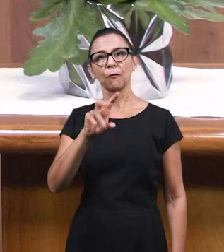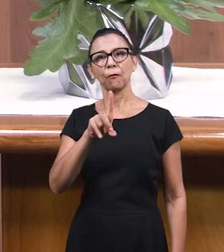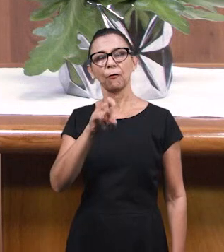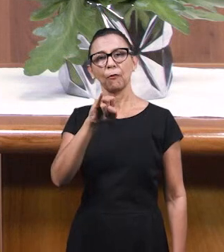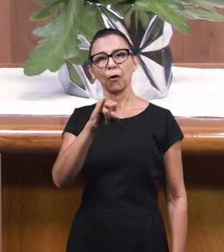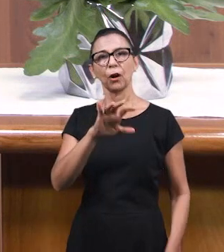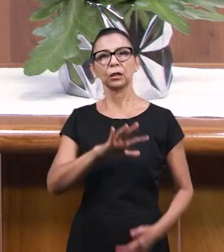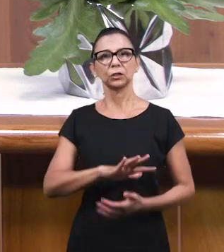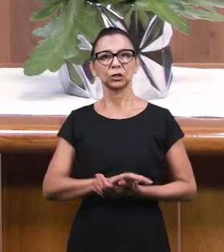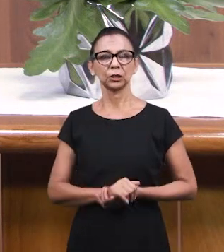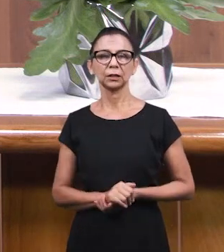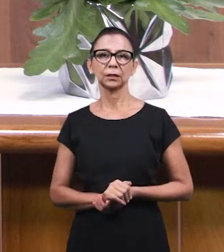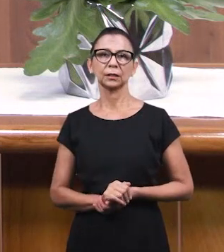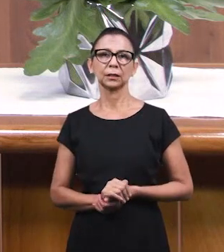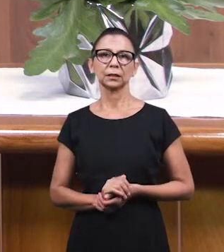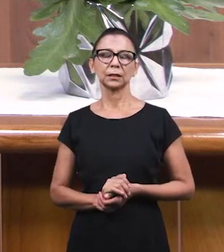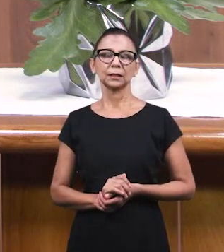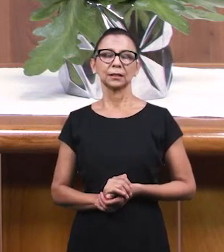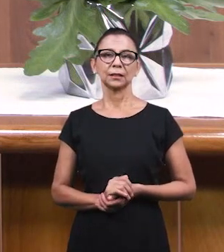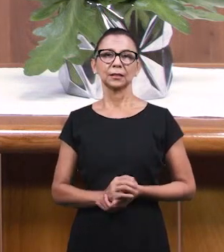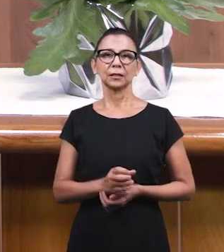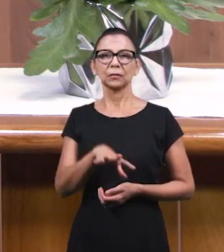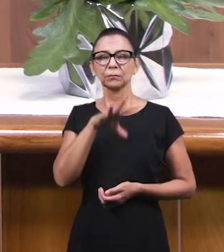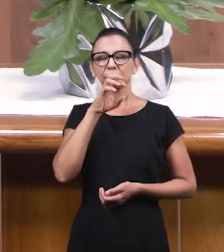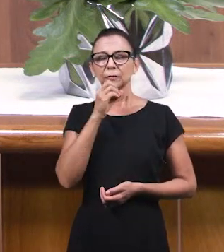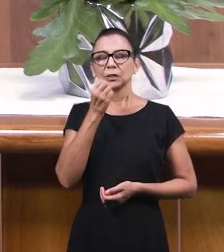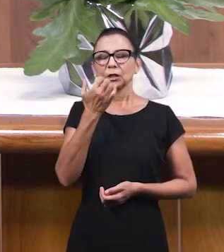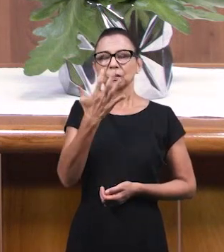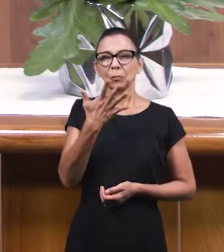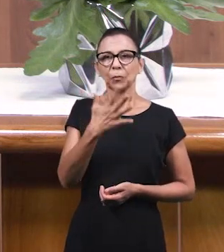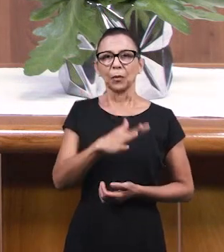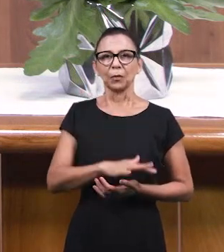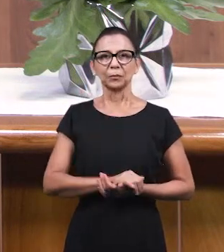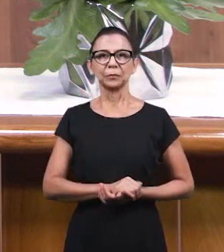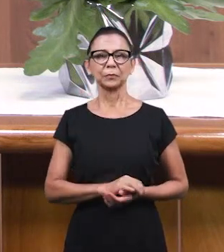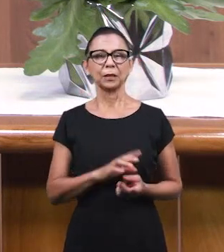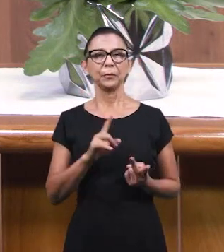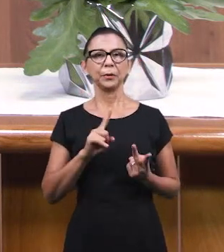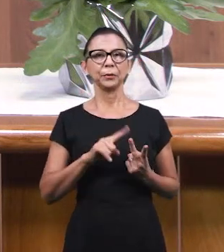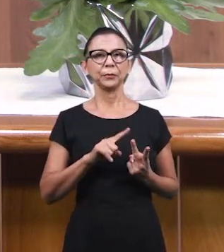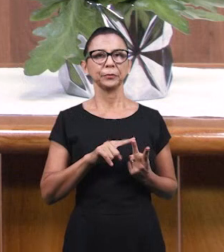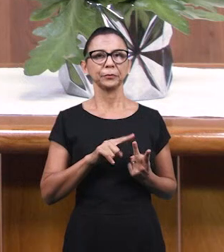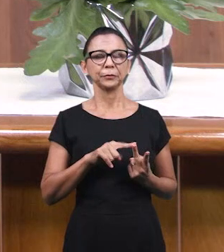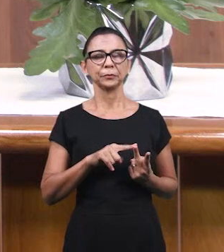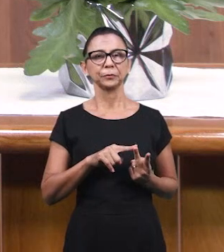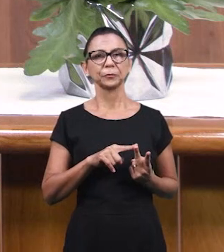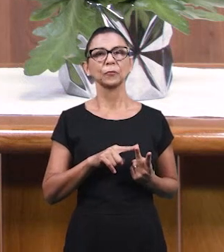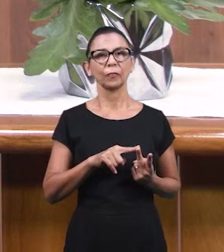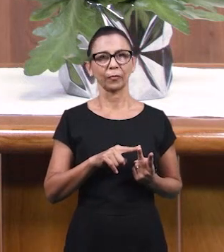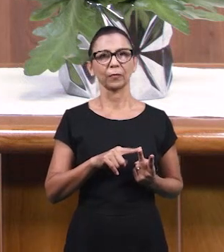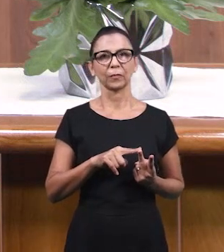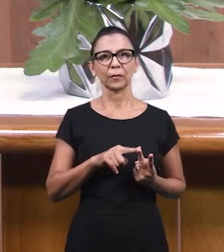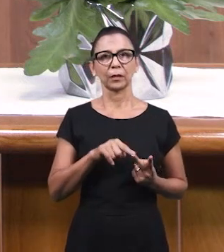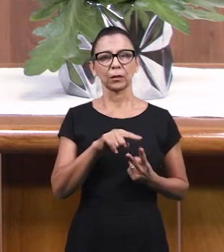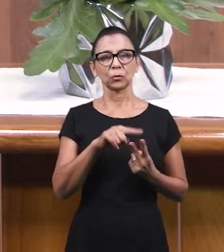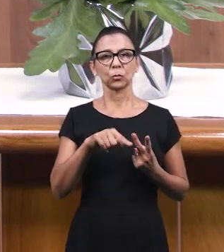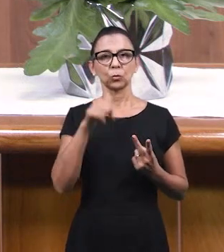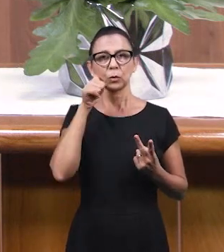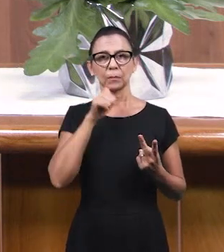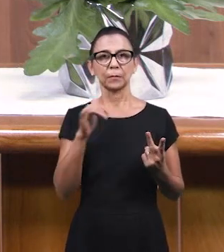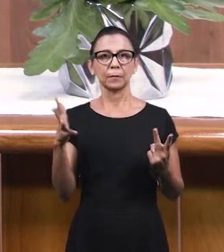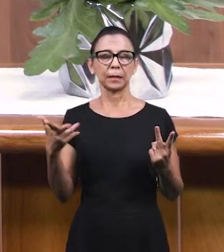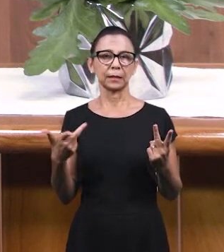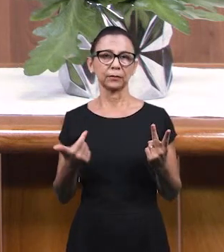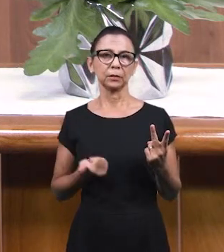ругались между собой. И Он говорит, умоля Евдею и Сентихию мыслить тоже о